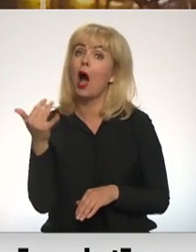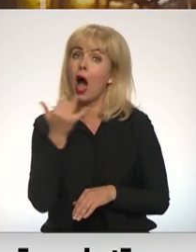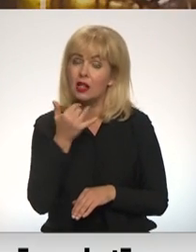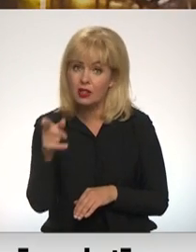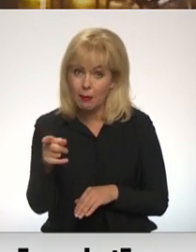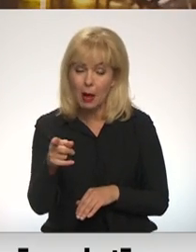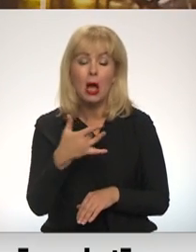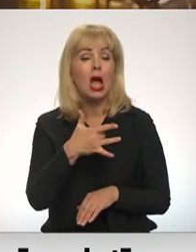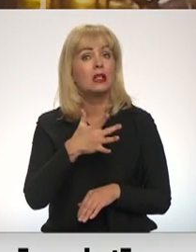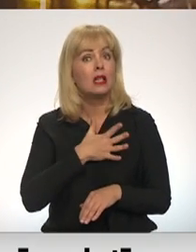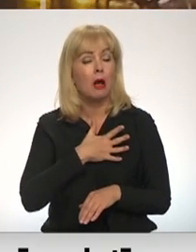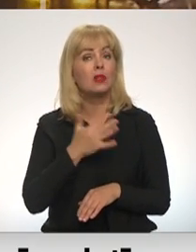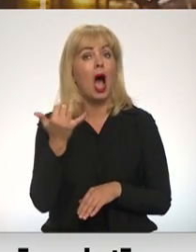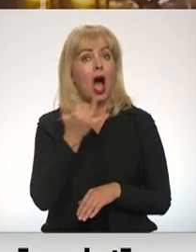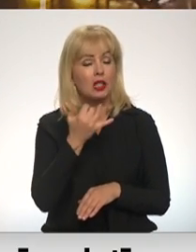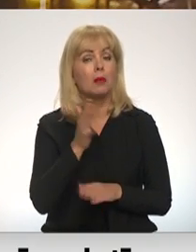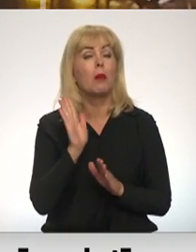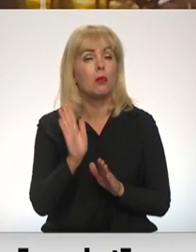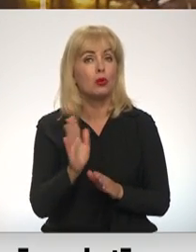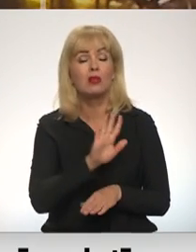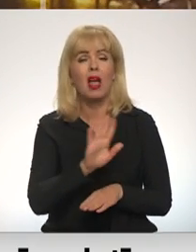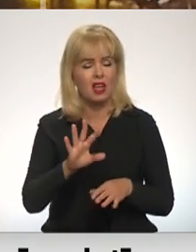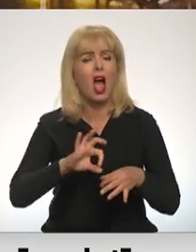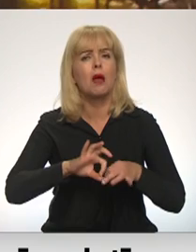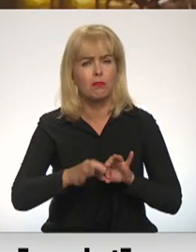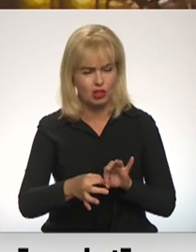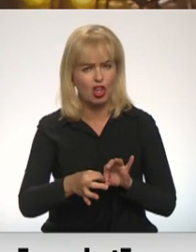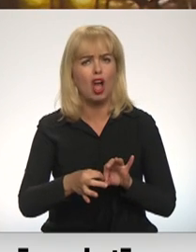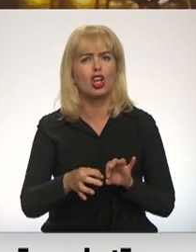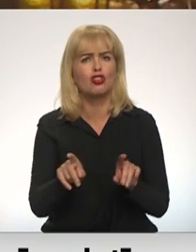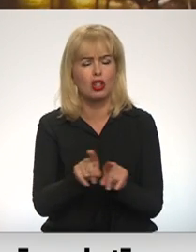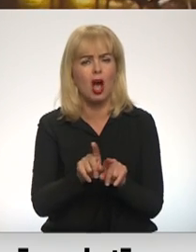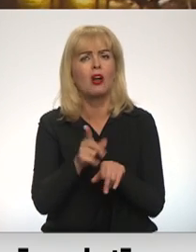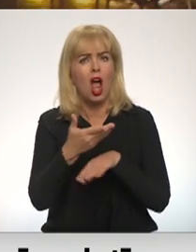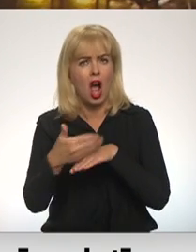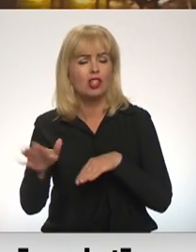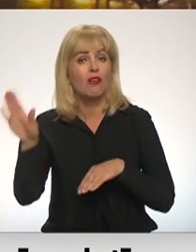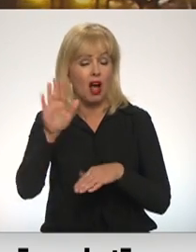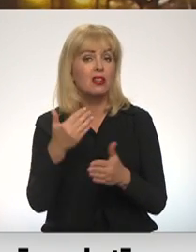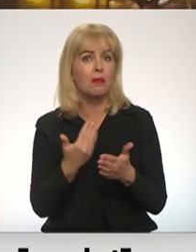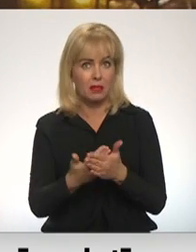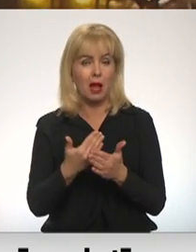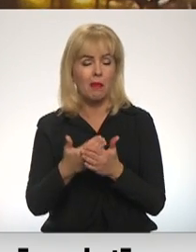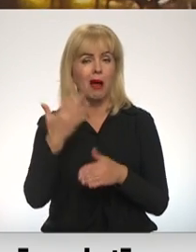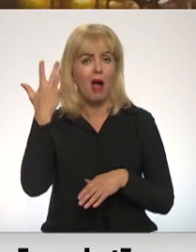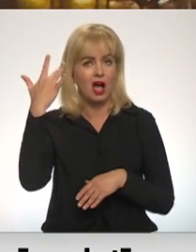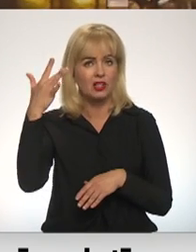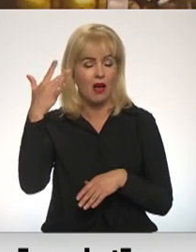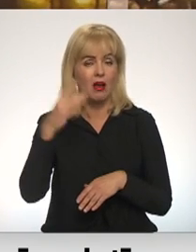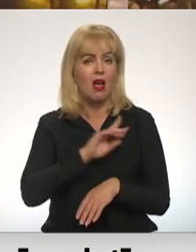Turpmāk, adopcija uz ārvalstīm būs ne tikai sarežģītāka, bet arī uz atsevišķām valstīm, piemēram, ASV